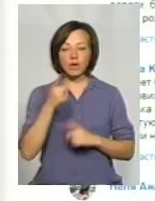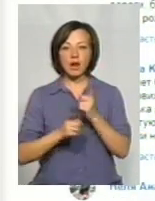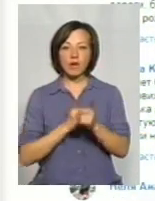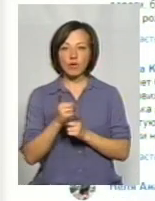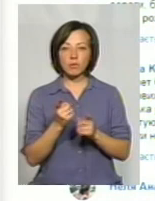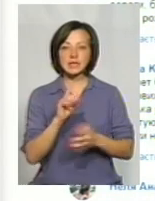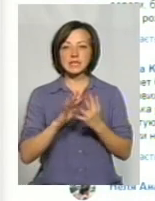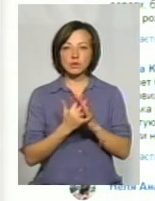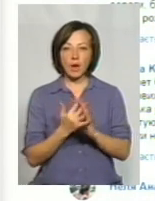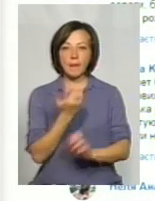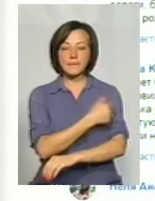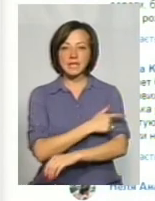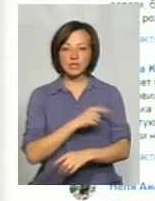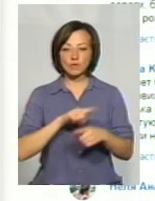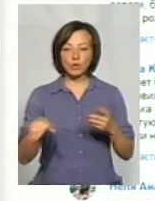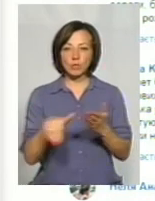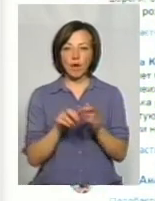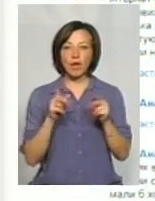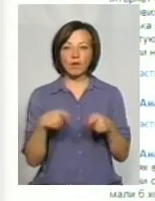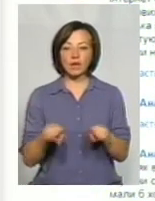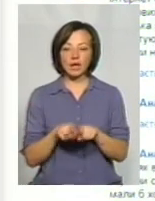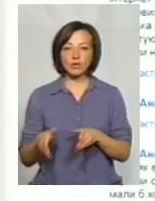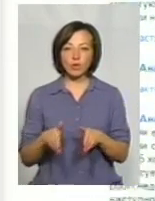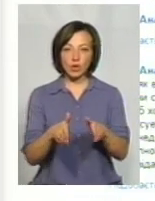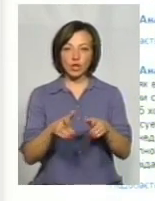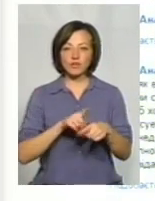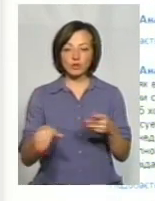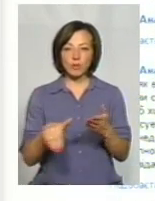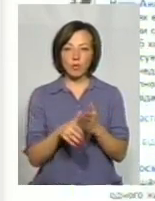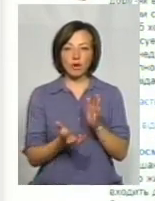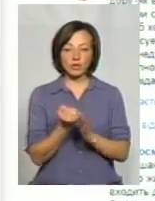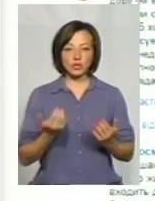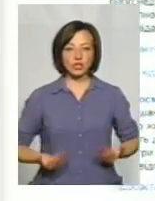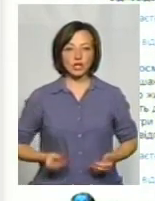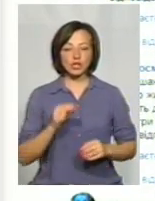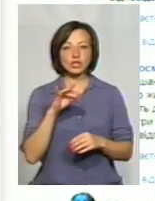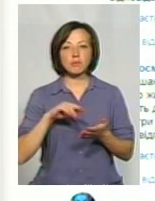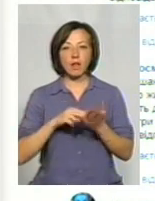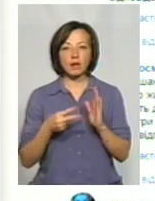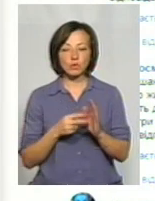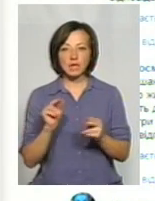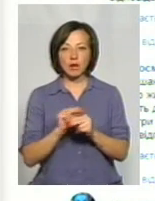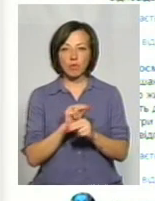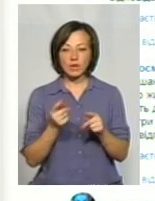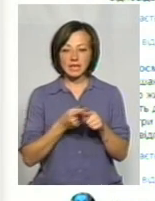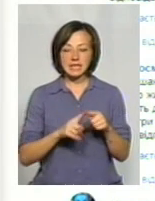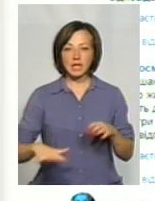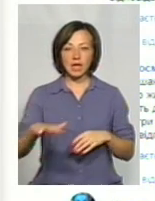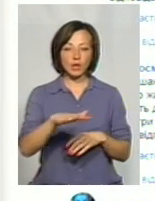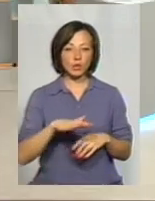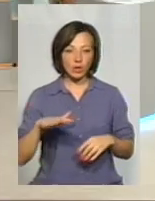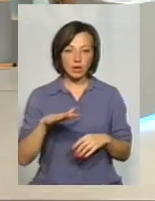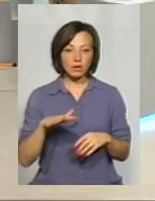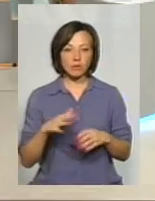сільської медицини та швидкої допомоги, але як по таких дорогах швидкі встигнуть рятувати життя. Тож, чи планують якісь ремонти на цих територіях?